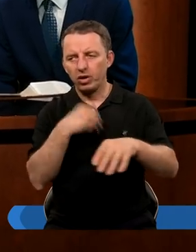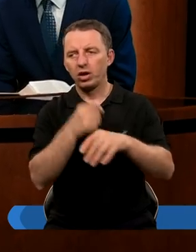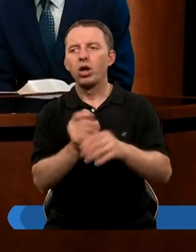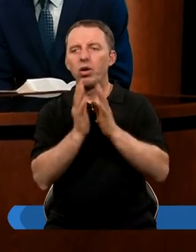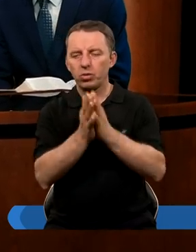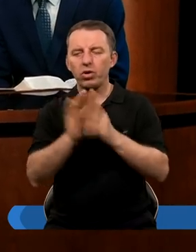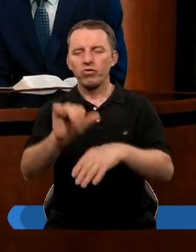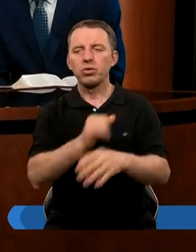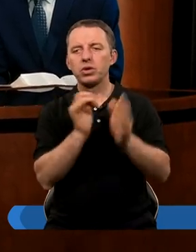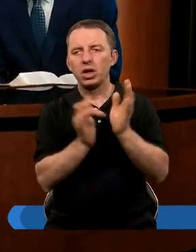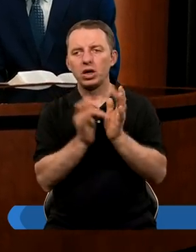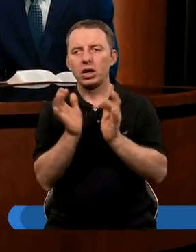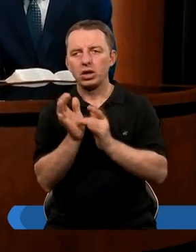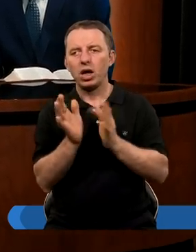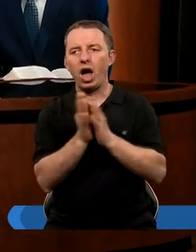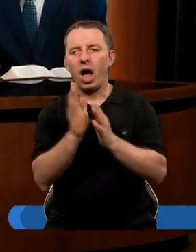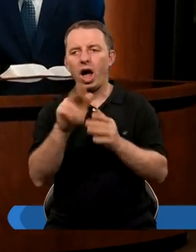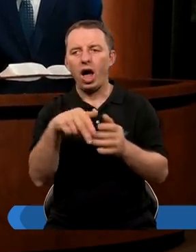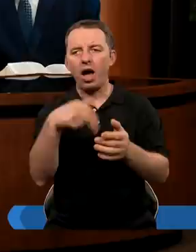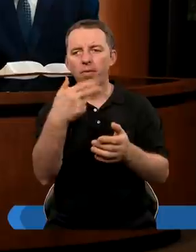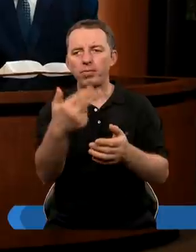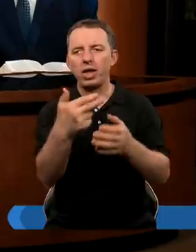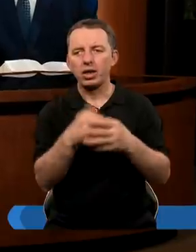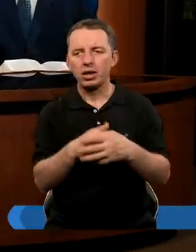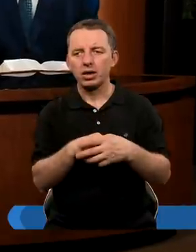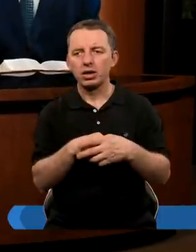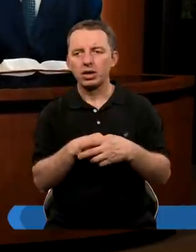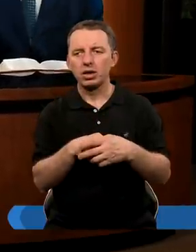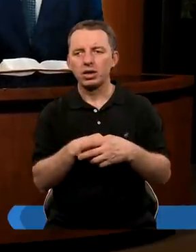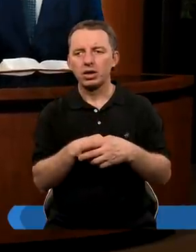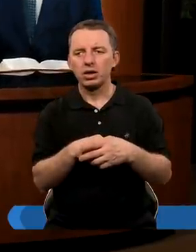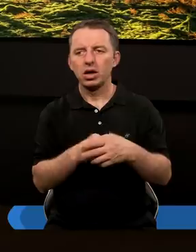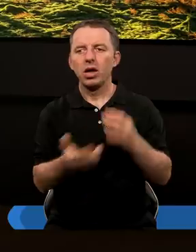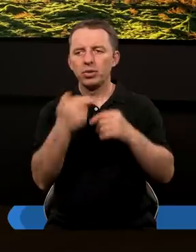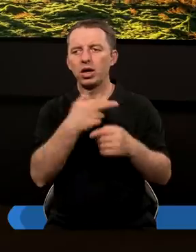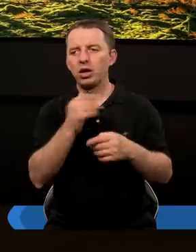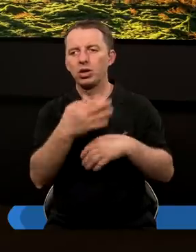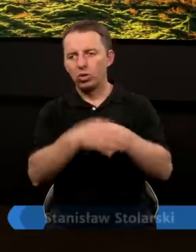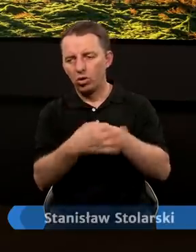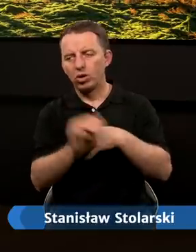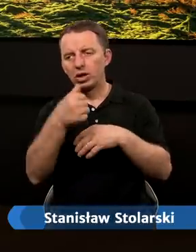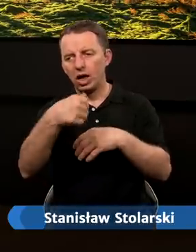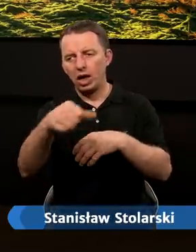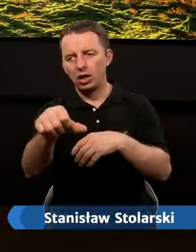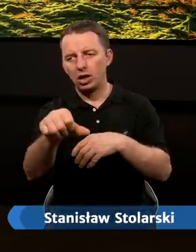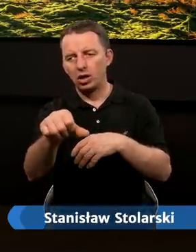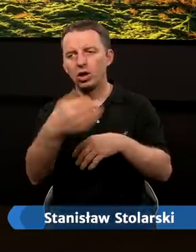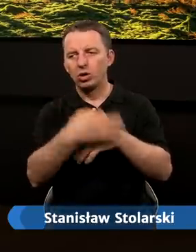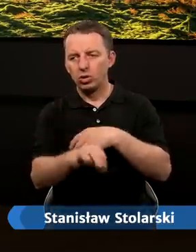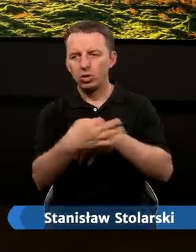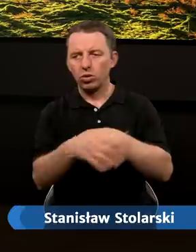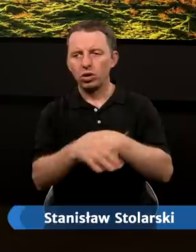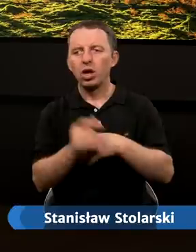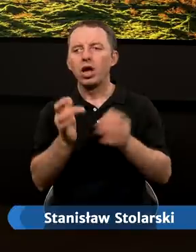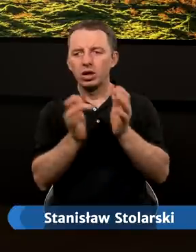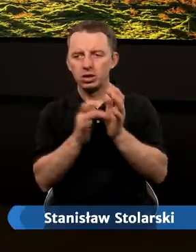Świętego. Proszę Cię w imieniu Jezusa Chrystusa. Amen. Amen. A przed nami kolejny studium już za tydzień. Tytuł tego